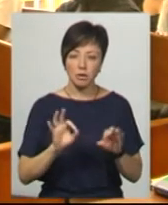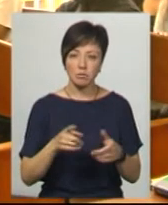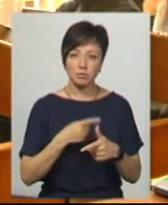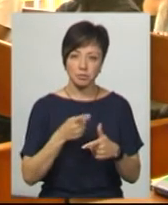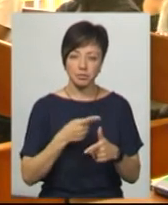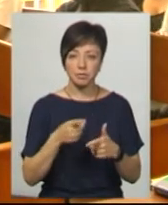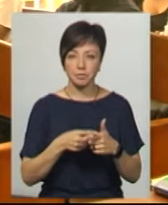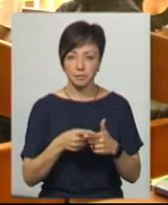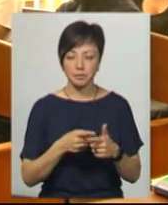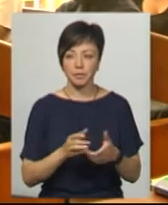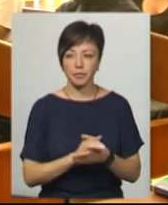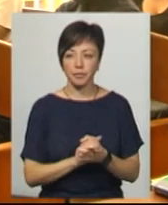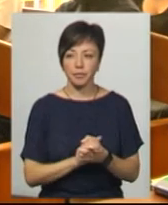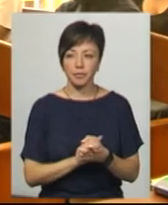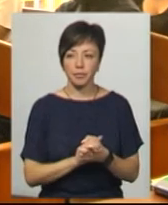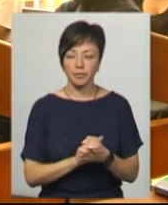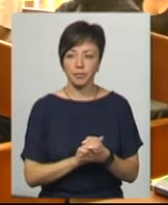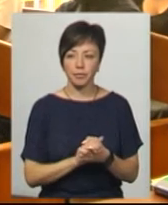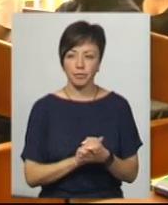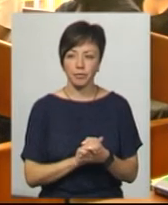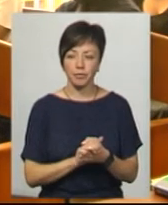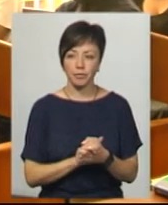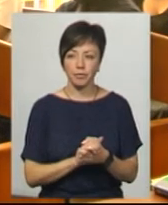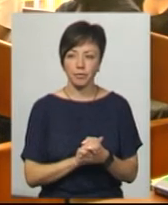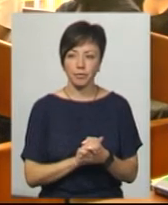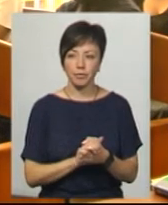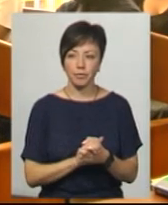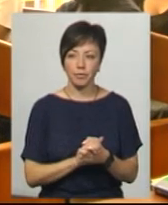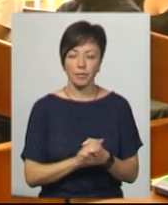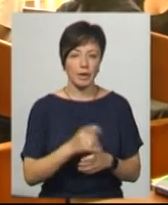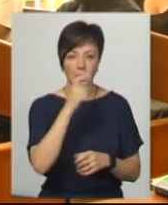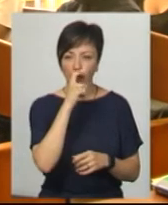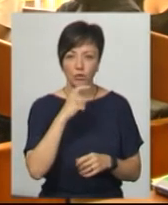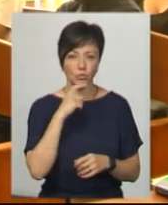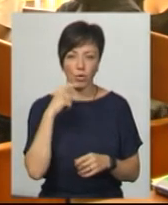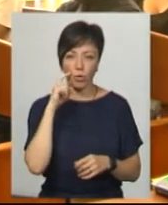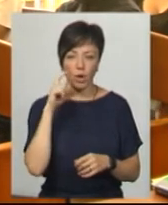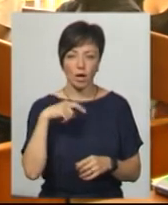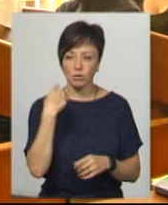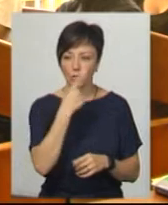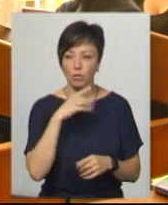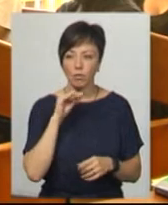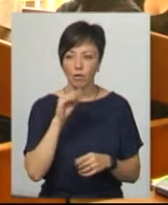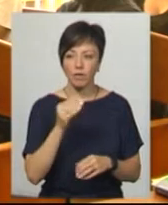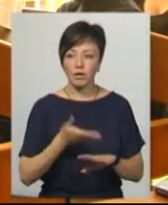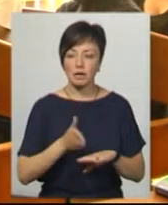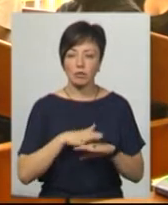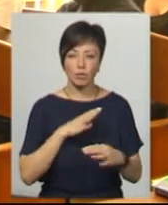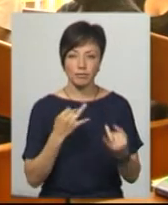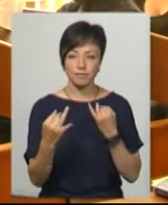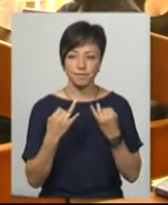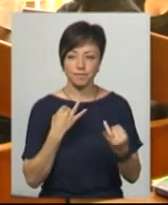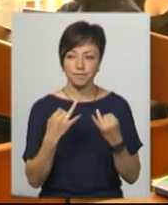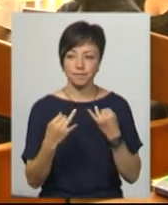я не розумів української мови, тяжко було з спілкуватися.